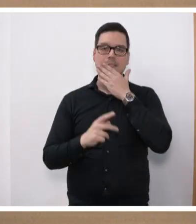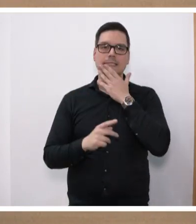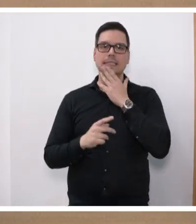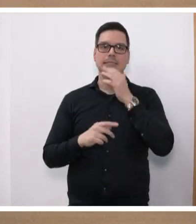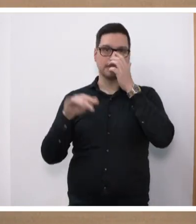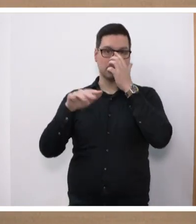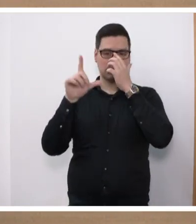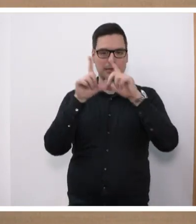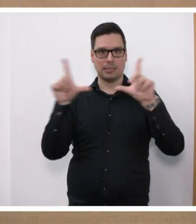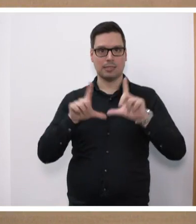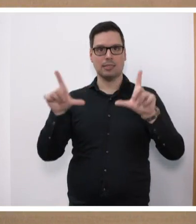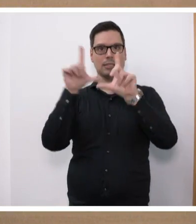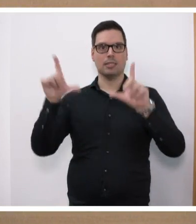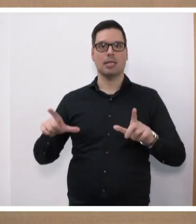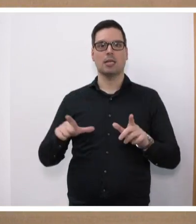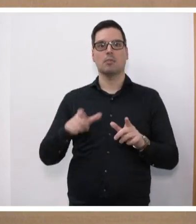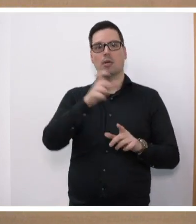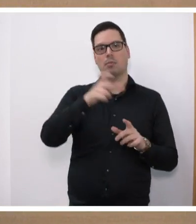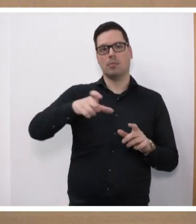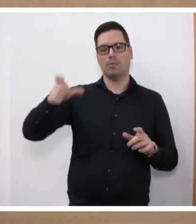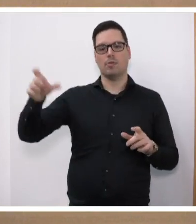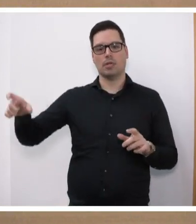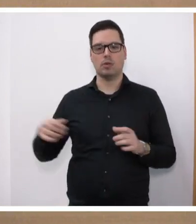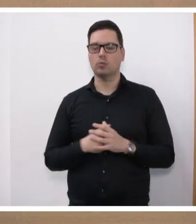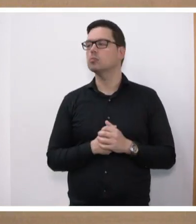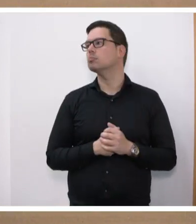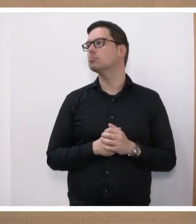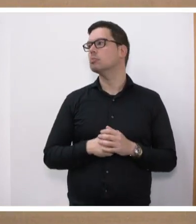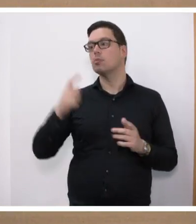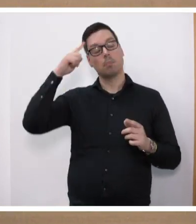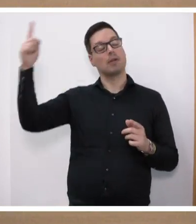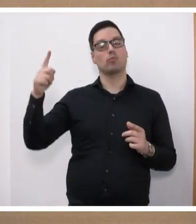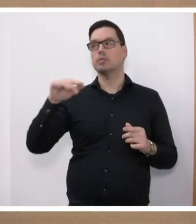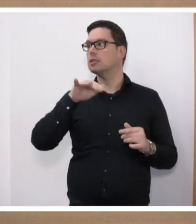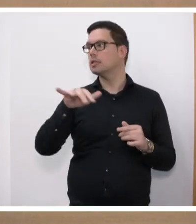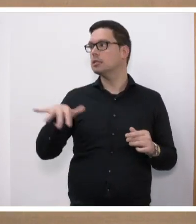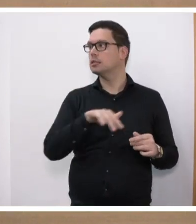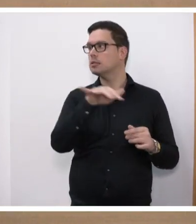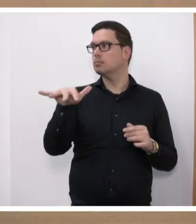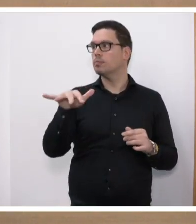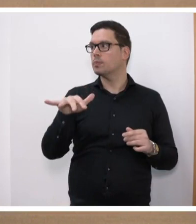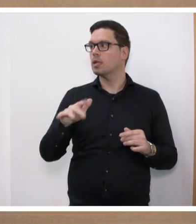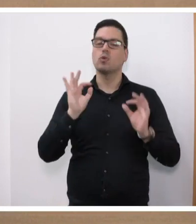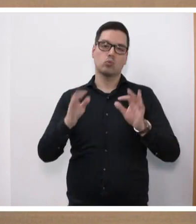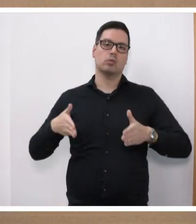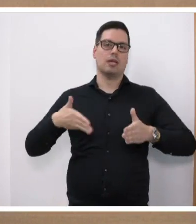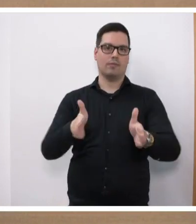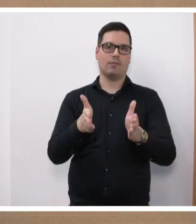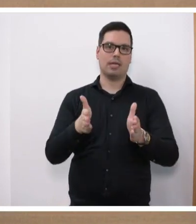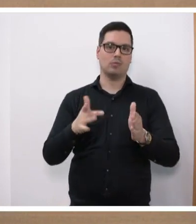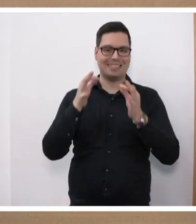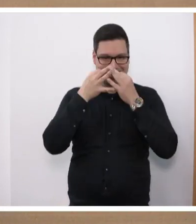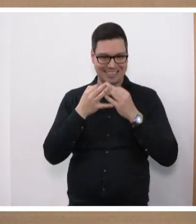das ganze Thema auch der Bevölkerung noch mal näher bringen und auch dort für mehr Bewusstsein zu dem Thema schaffen, sind wir, glaube ich, auf einem ganz guten Weg. Und die